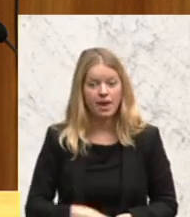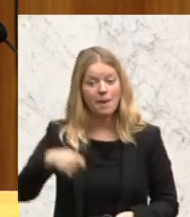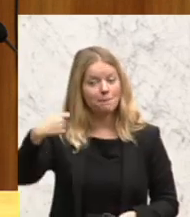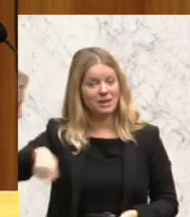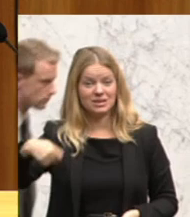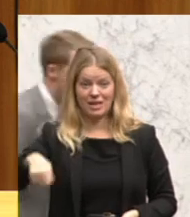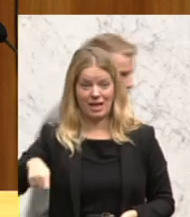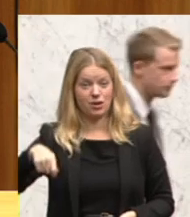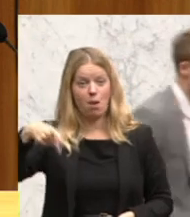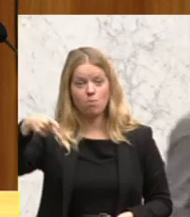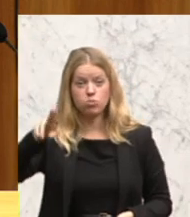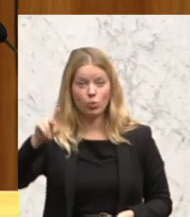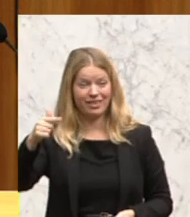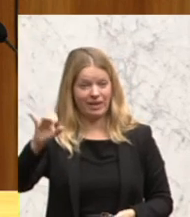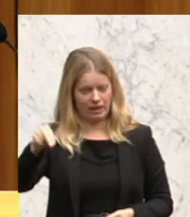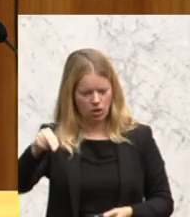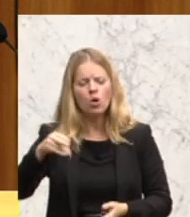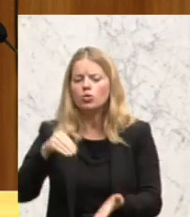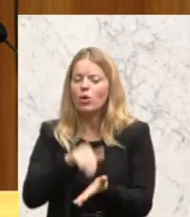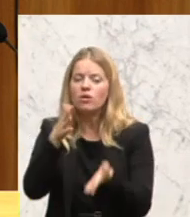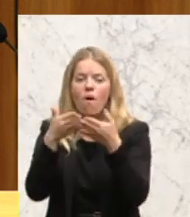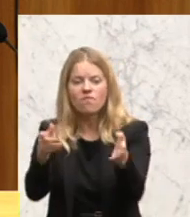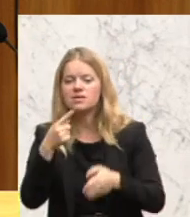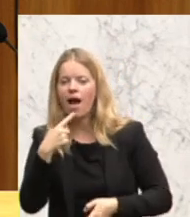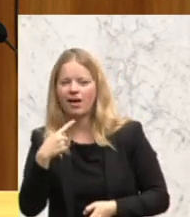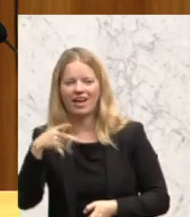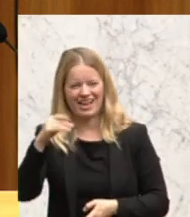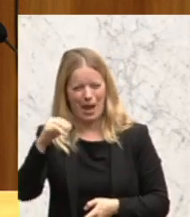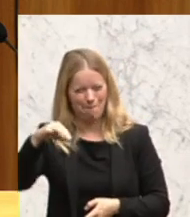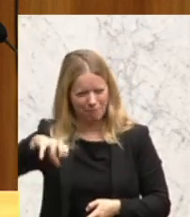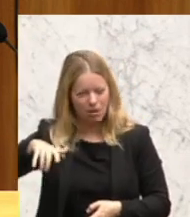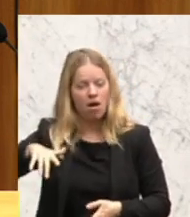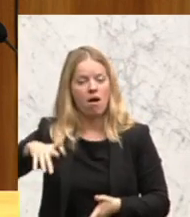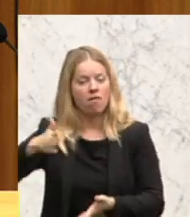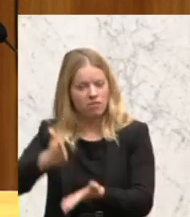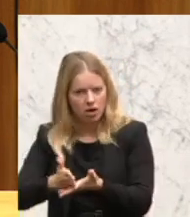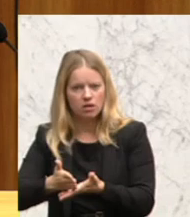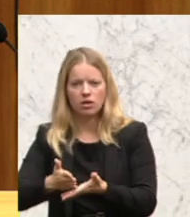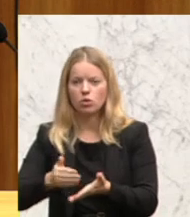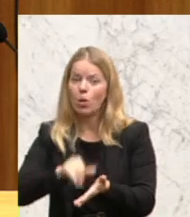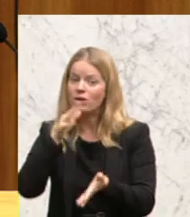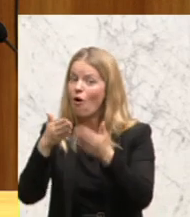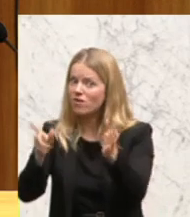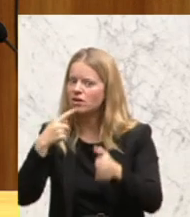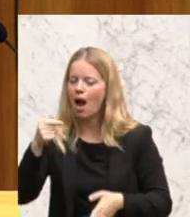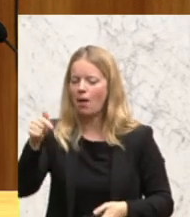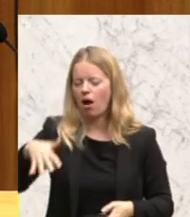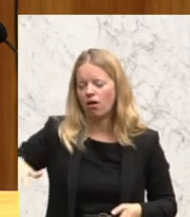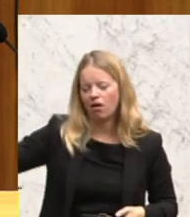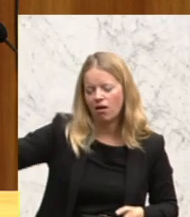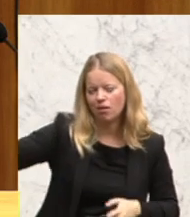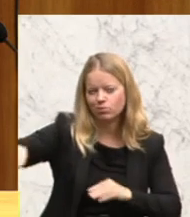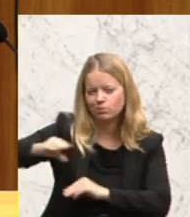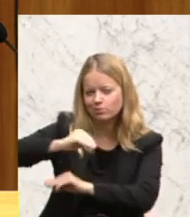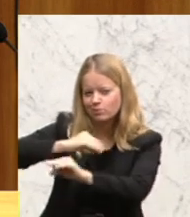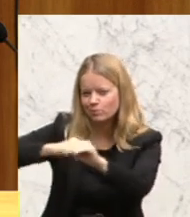offen nach der Ukraine, was er als nächstes vorhat. Aber die Kreise um ihn reden längst, nicht nur